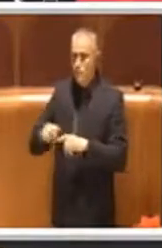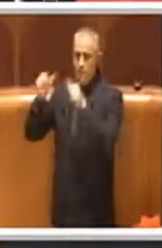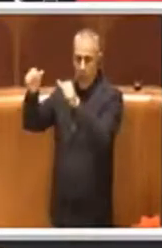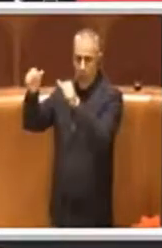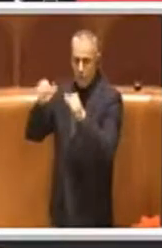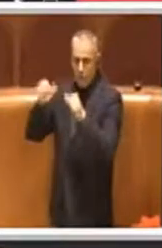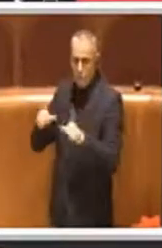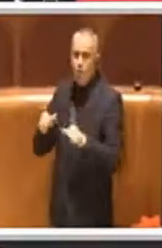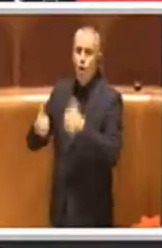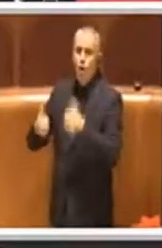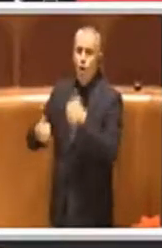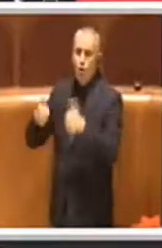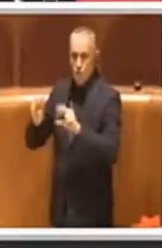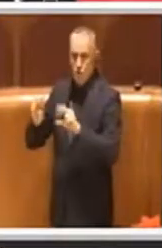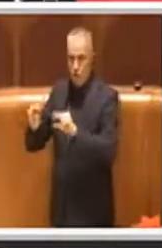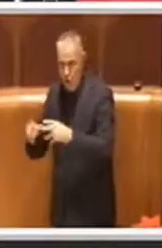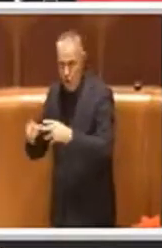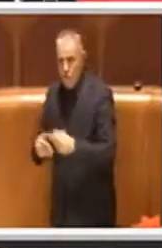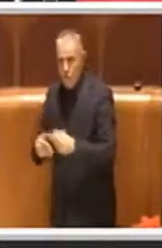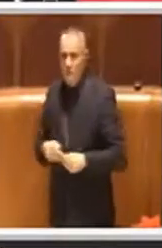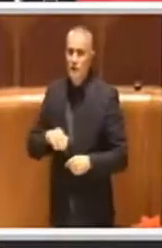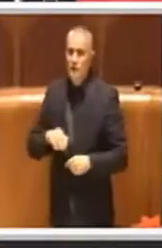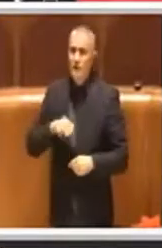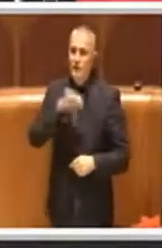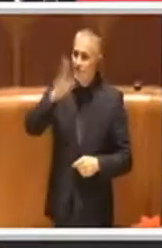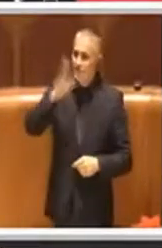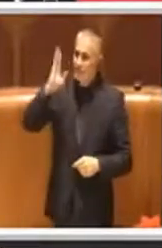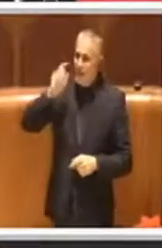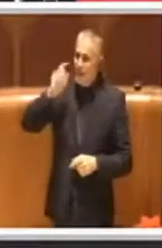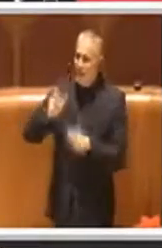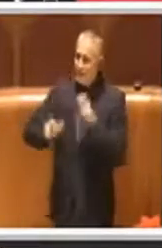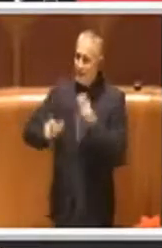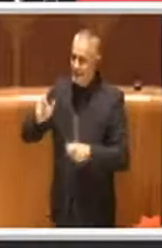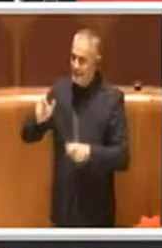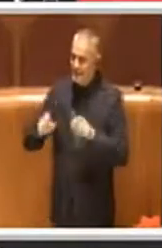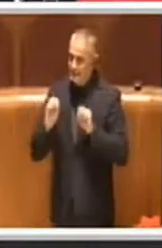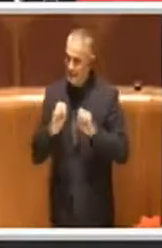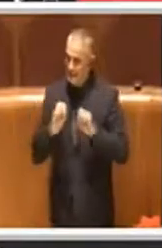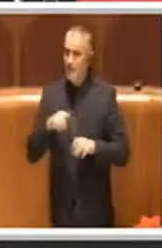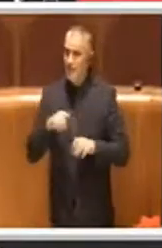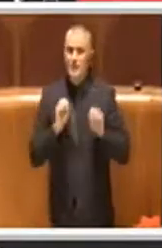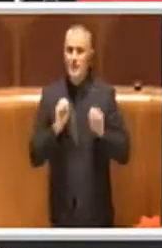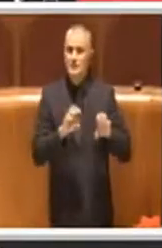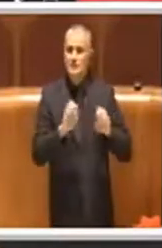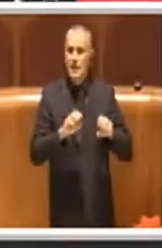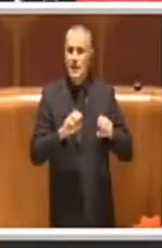riapertura dei vecchi ruoli per la figura di insegnante nelle scuole serali